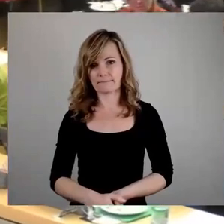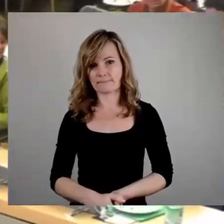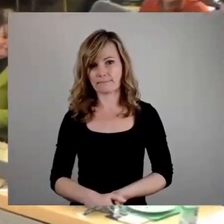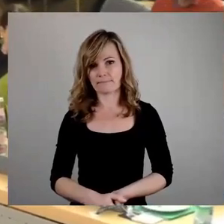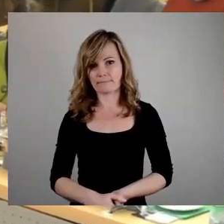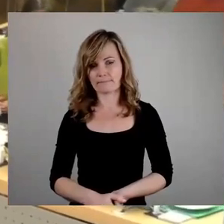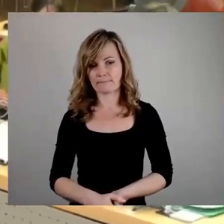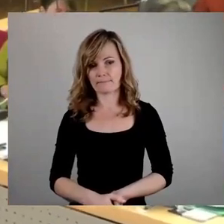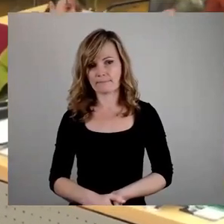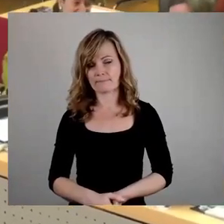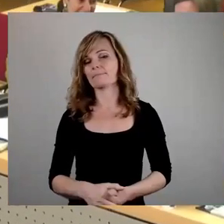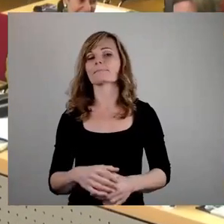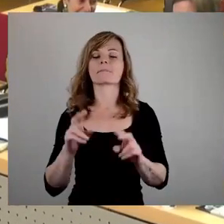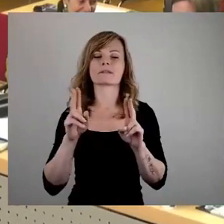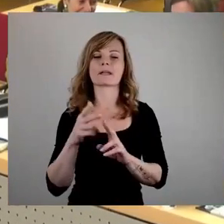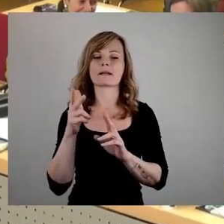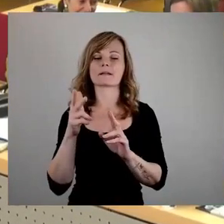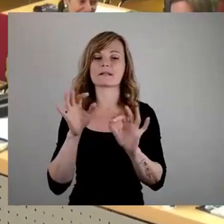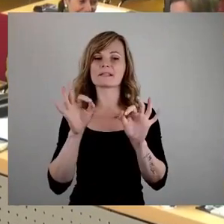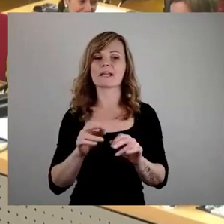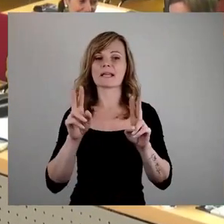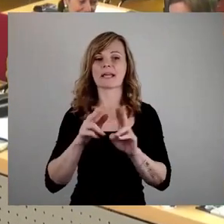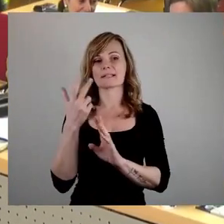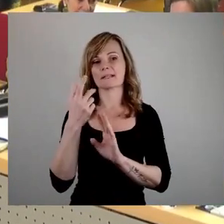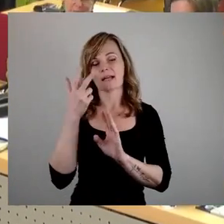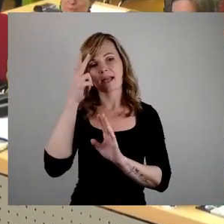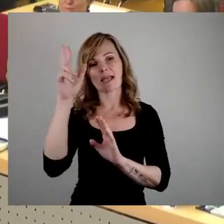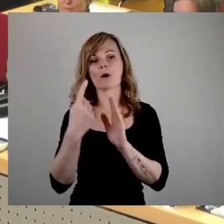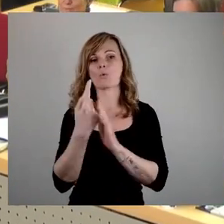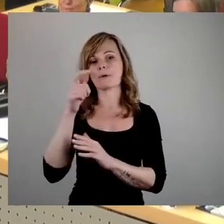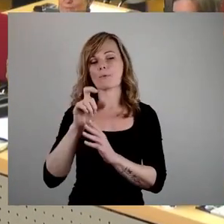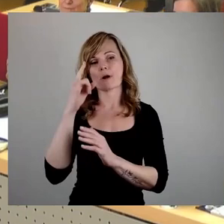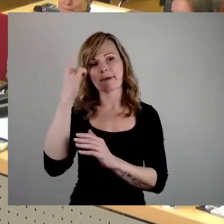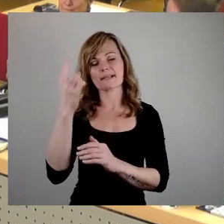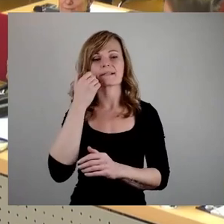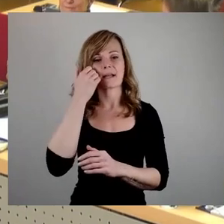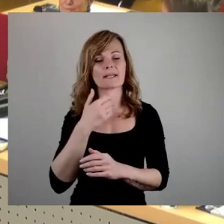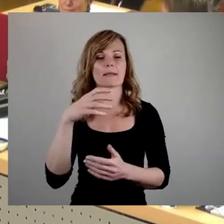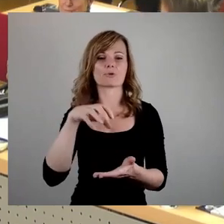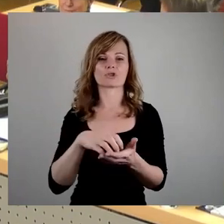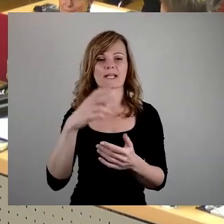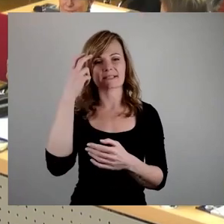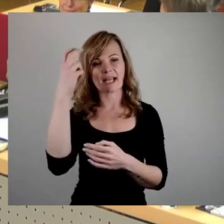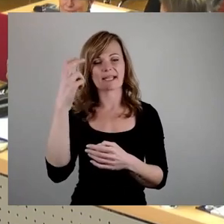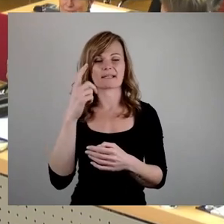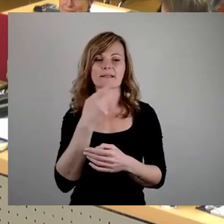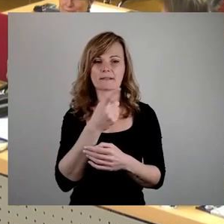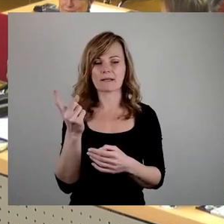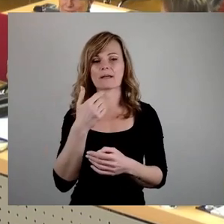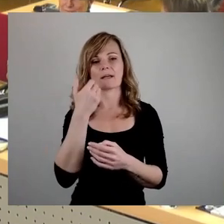Sehr geehrter Herr Oberbürgermeister, liebe Stadträte, liebe Gäste und Zuhörer.